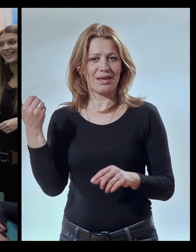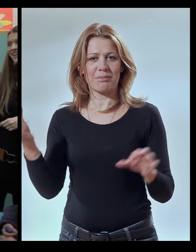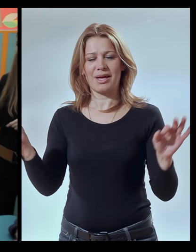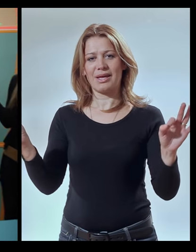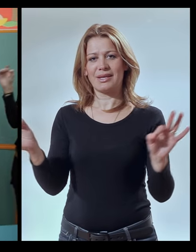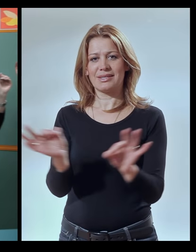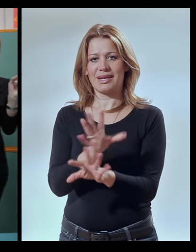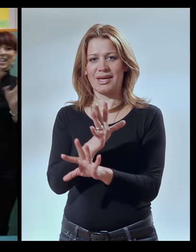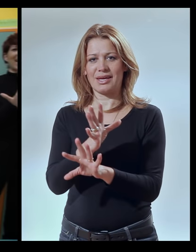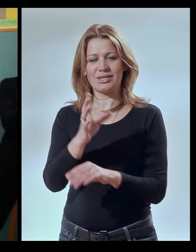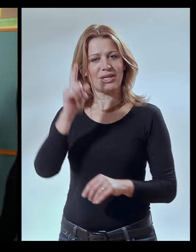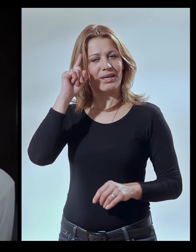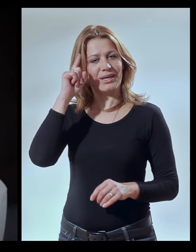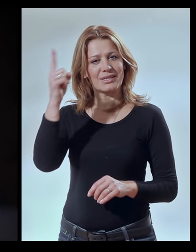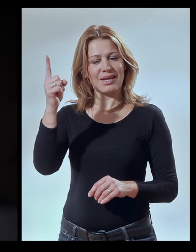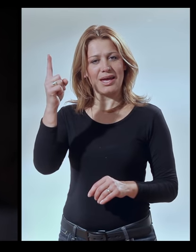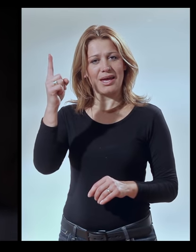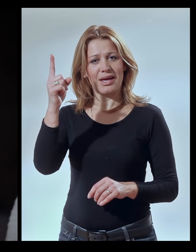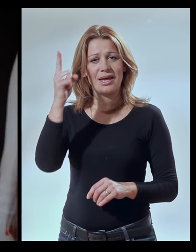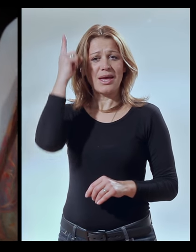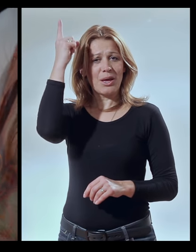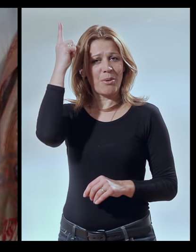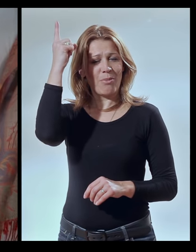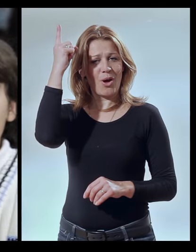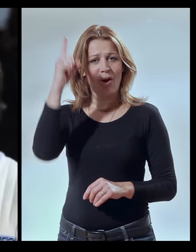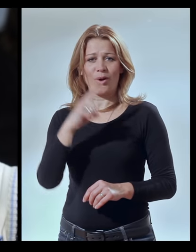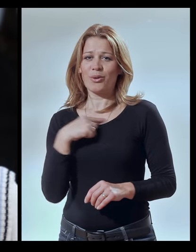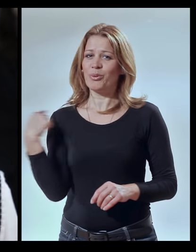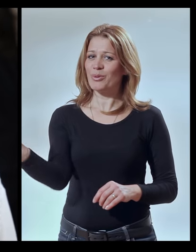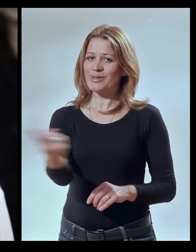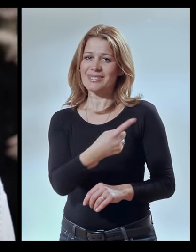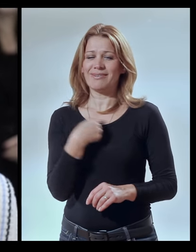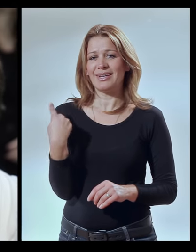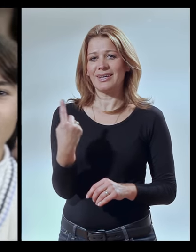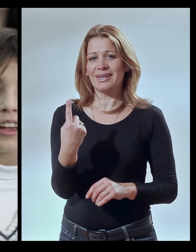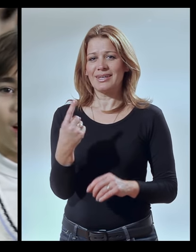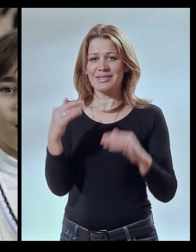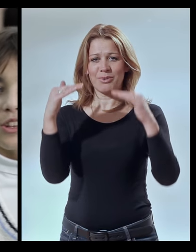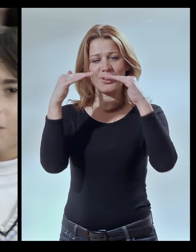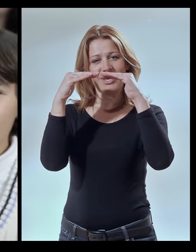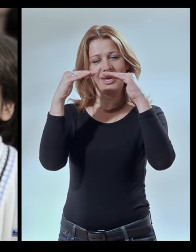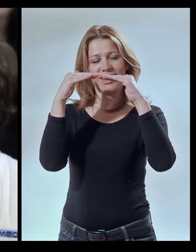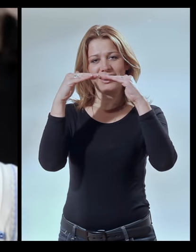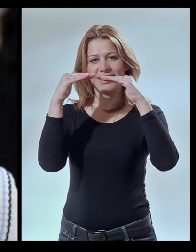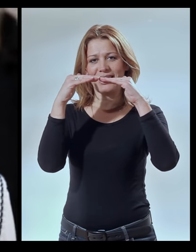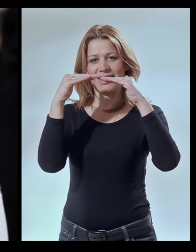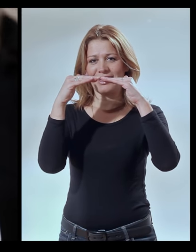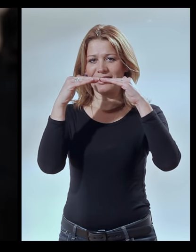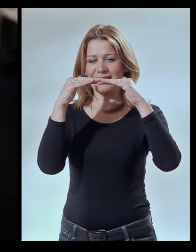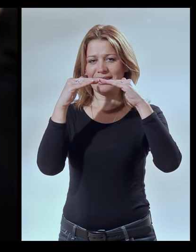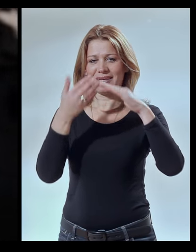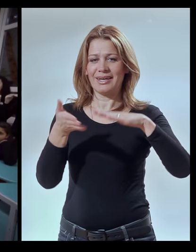nema sreće, znaj Obuzi svoje